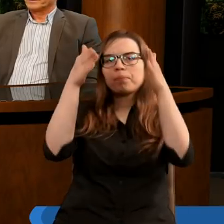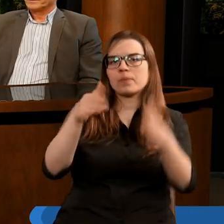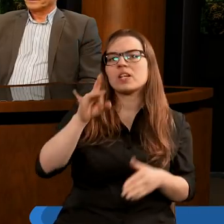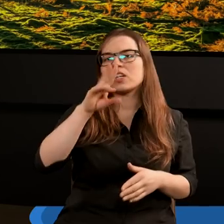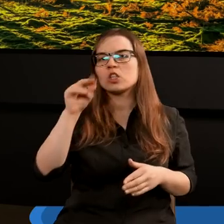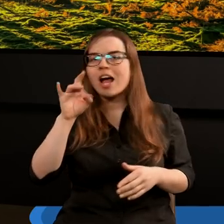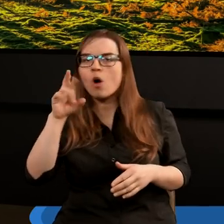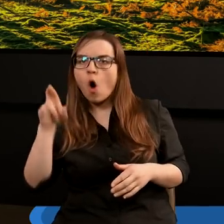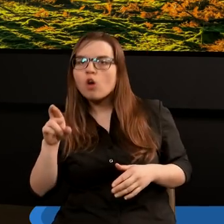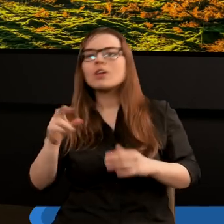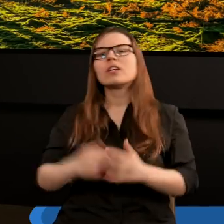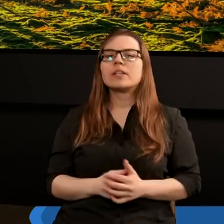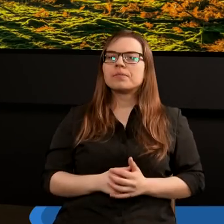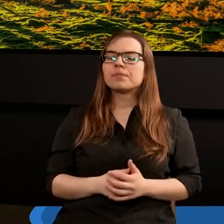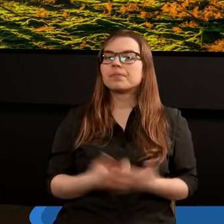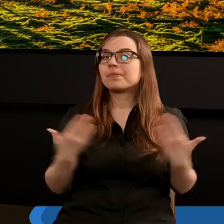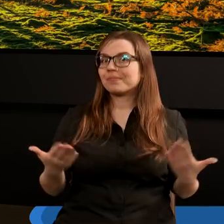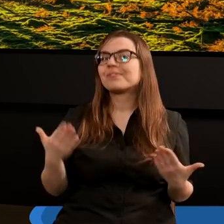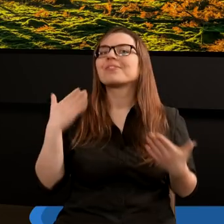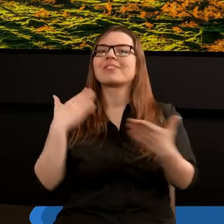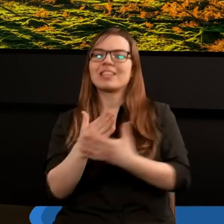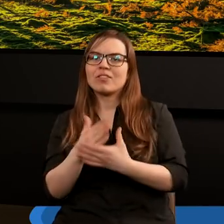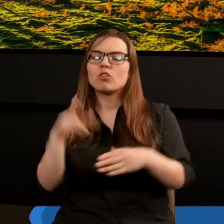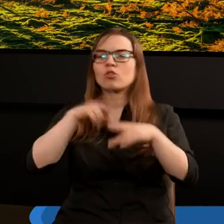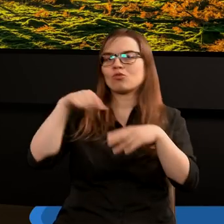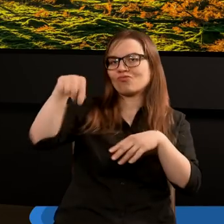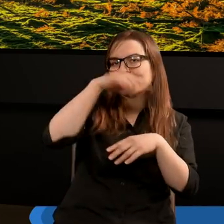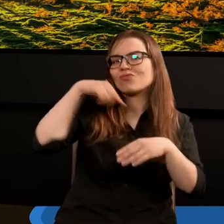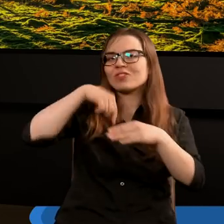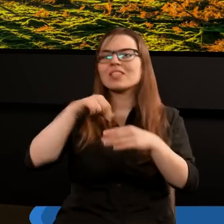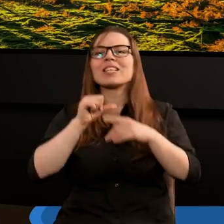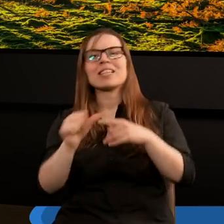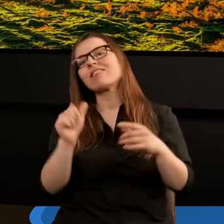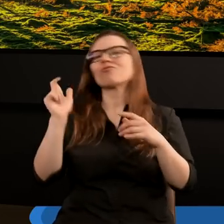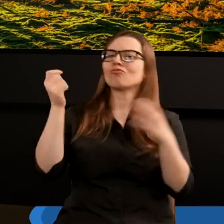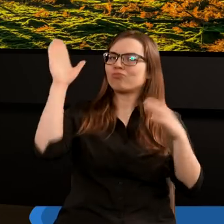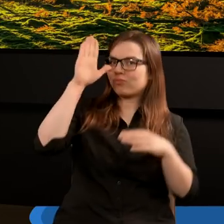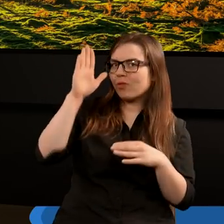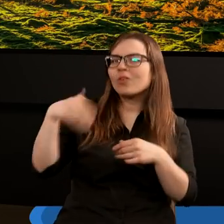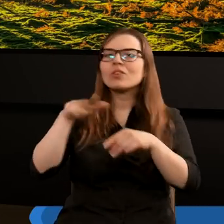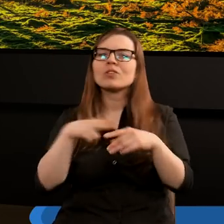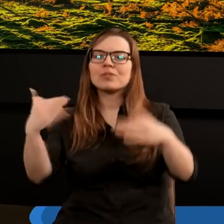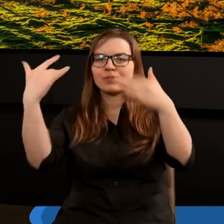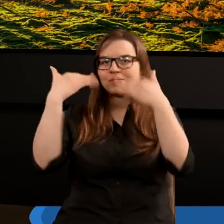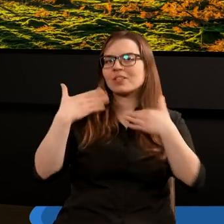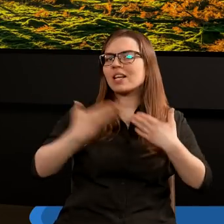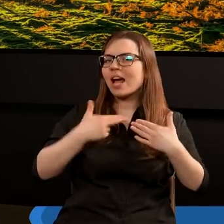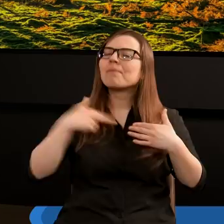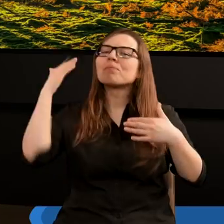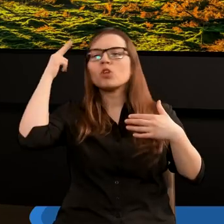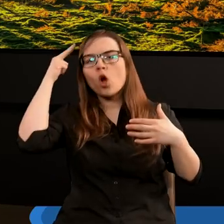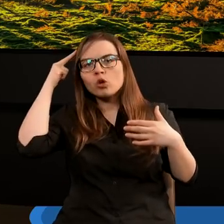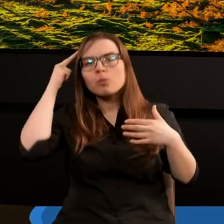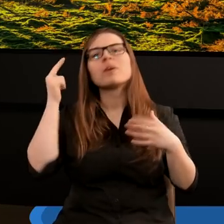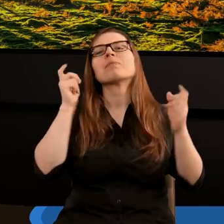ja mam na imię Grzegorz. Oczywiście wierzymy, że wśród nas jest wielki, wszechmocny Bóg, który swoje słowo chce pomóc